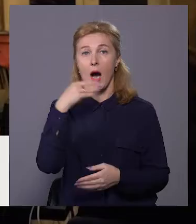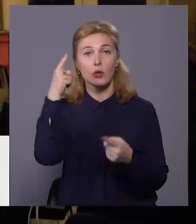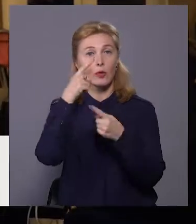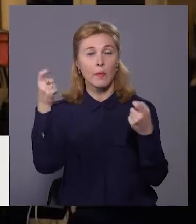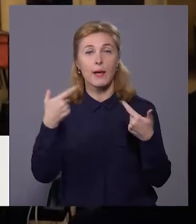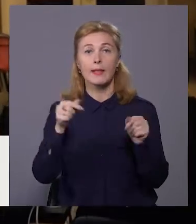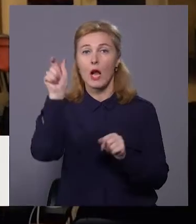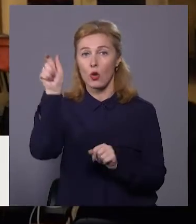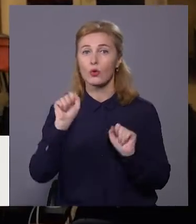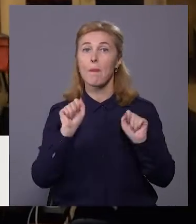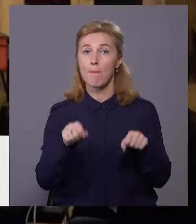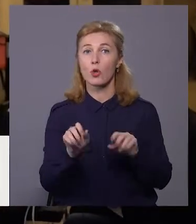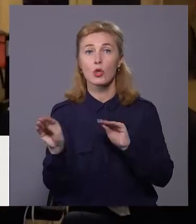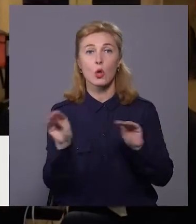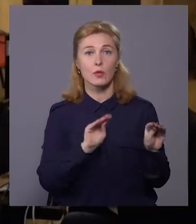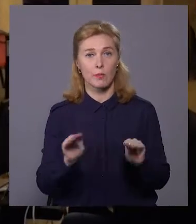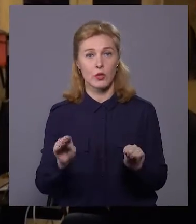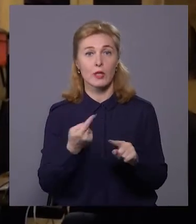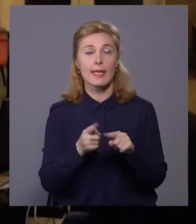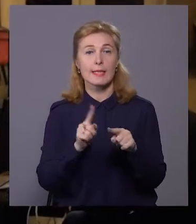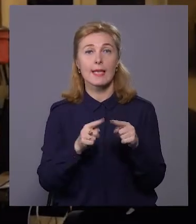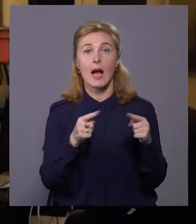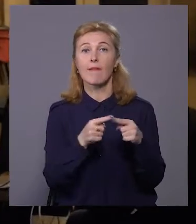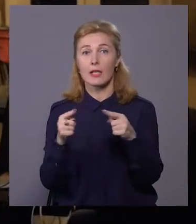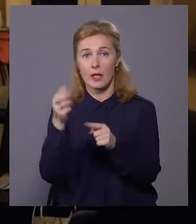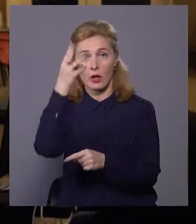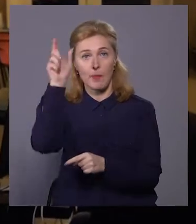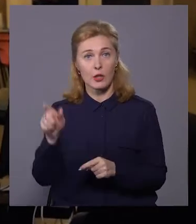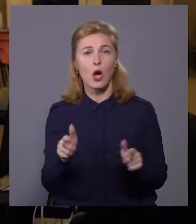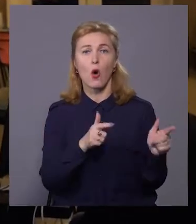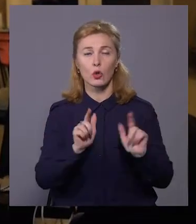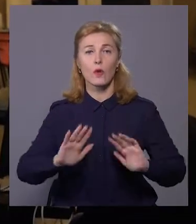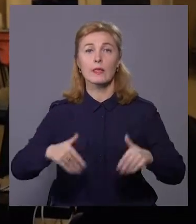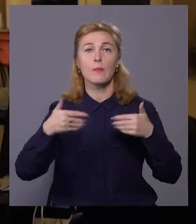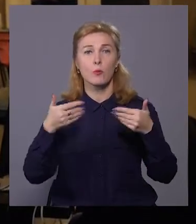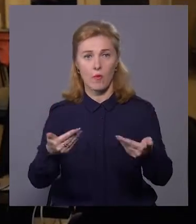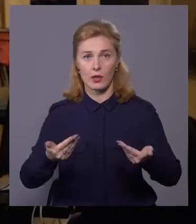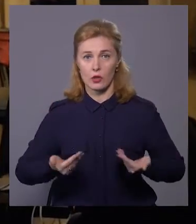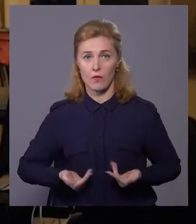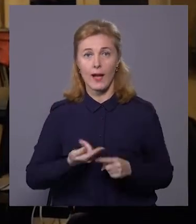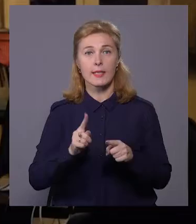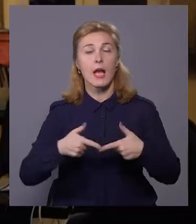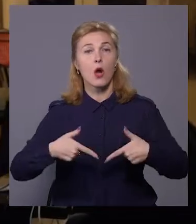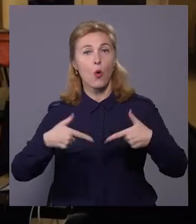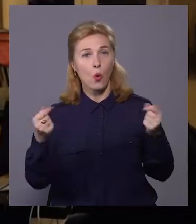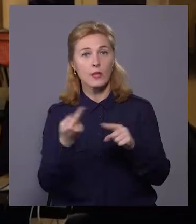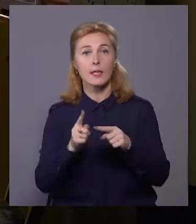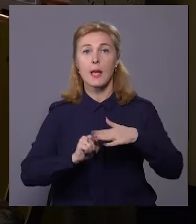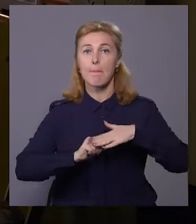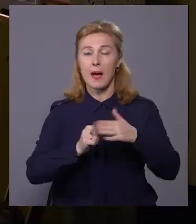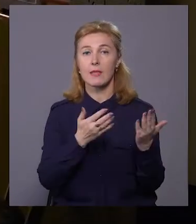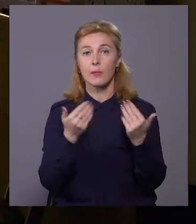де люди можуть розміщуватися. Це як і квартири хмельничани готові запропонувати проживання, це і хостели, це і бази